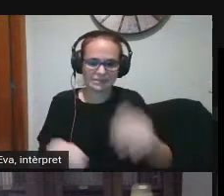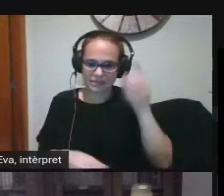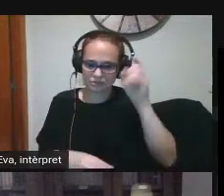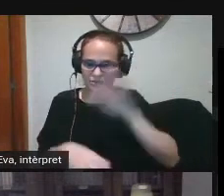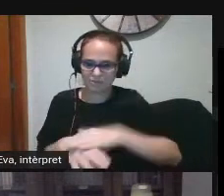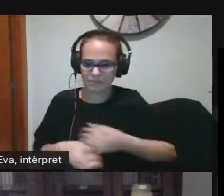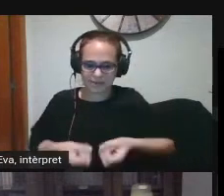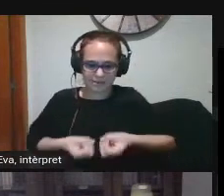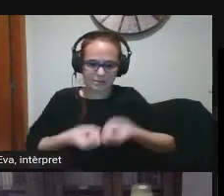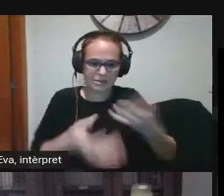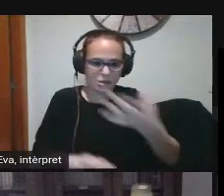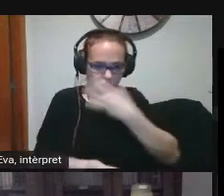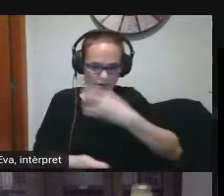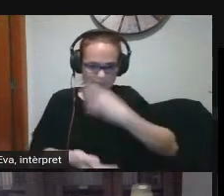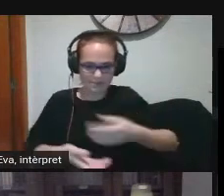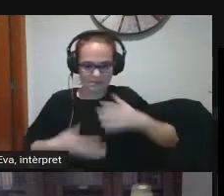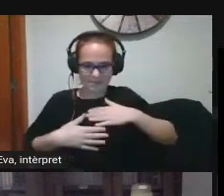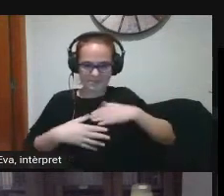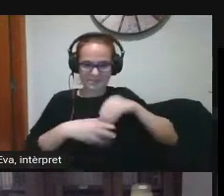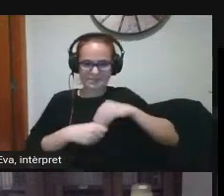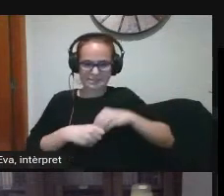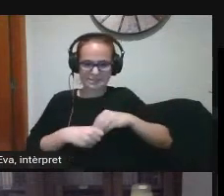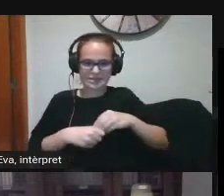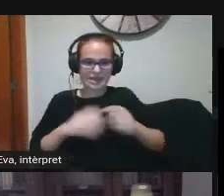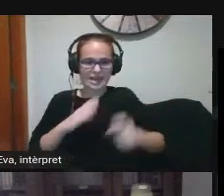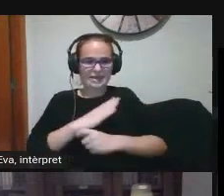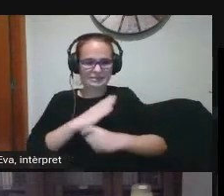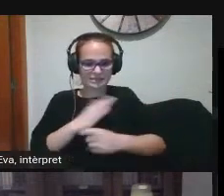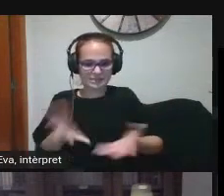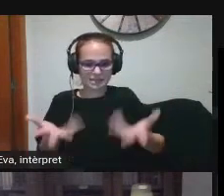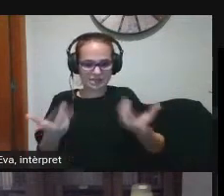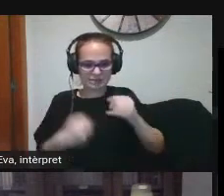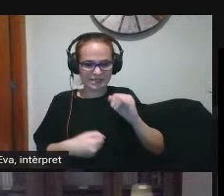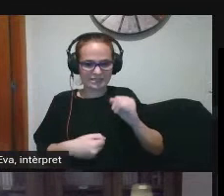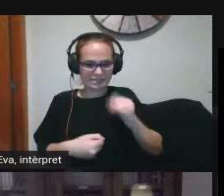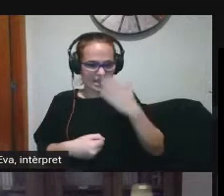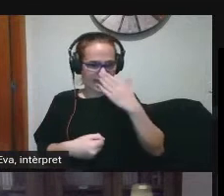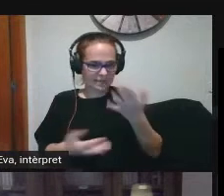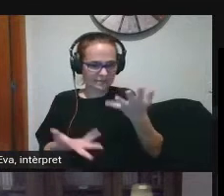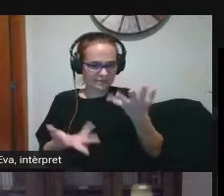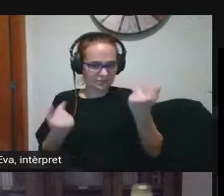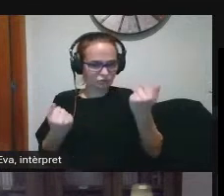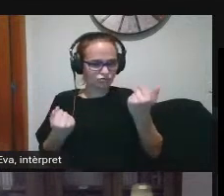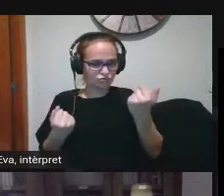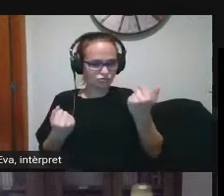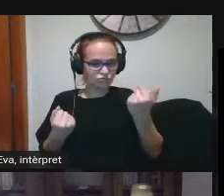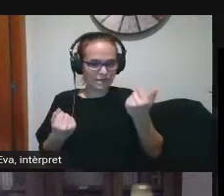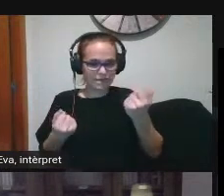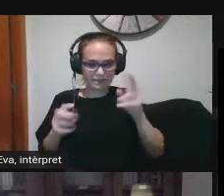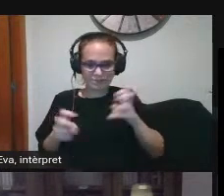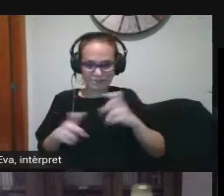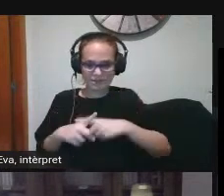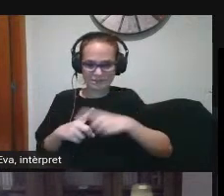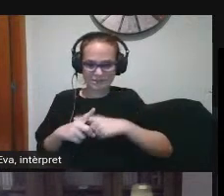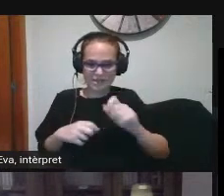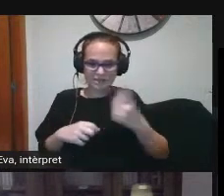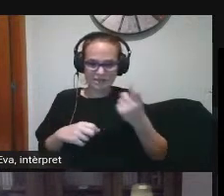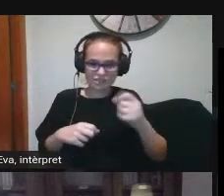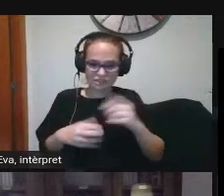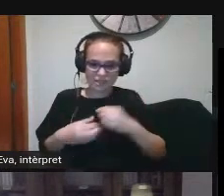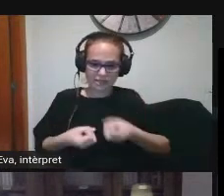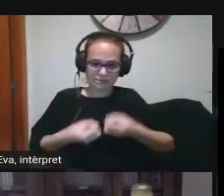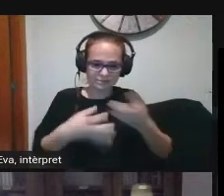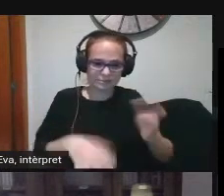transferir els seus coneixements estratègies habilitats i actituds sobre les tecnologies digitals en situacions reals de la seva